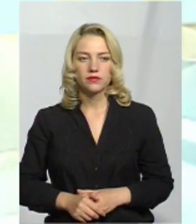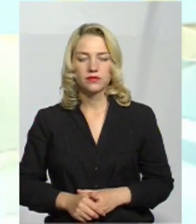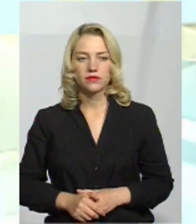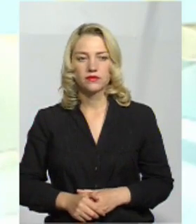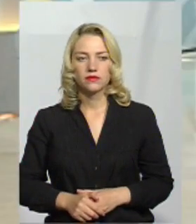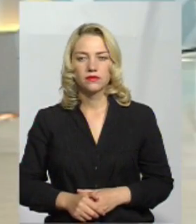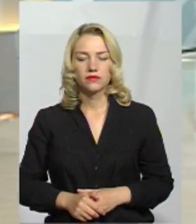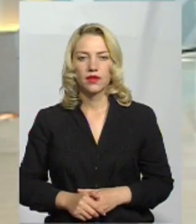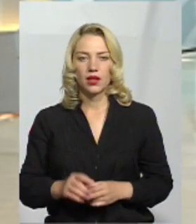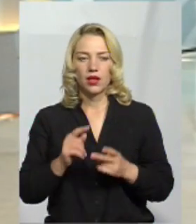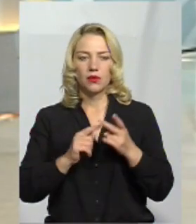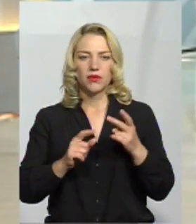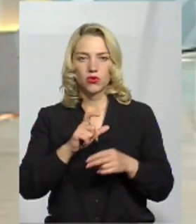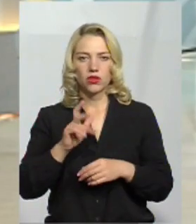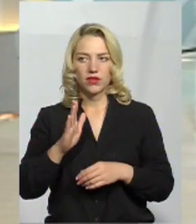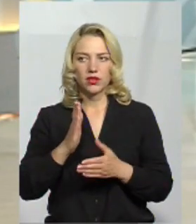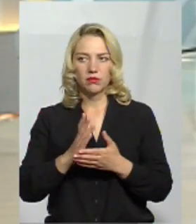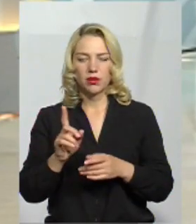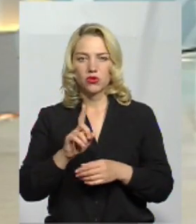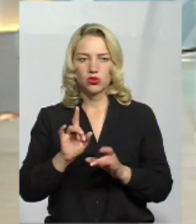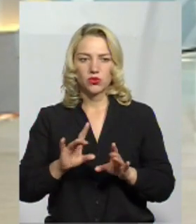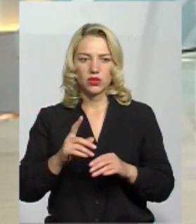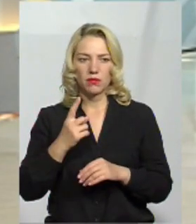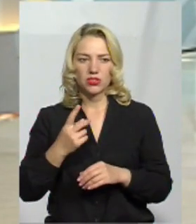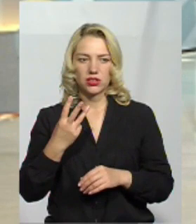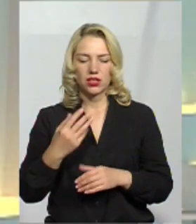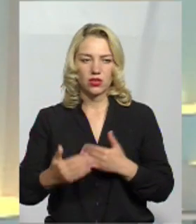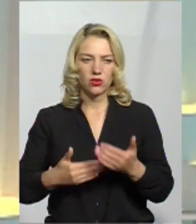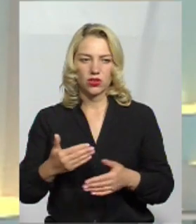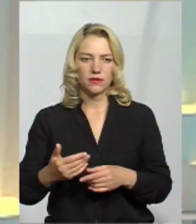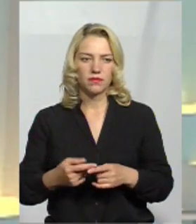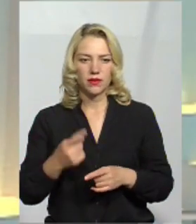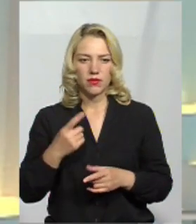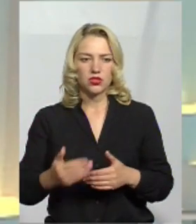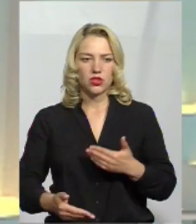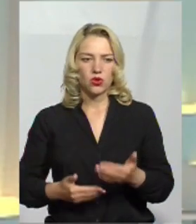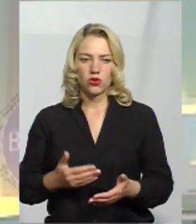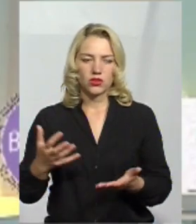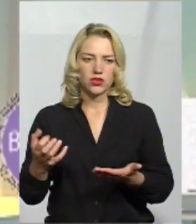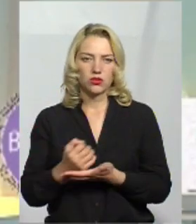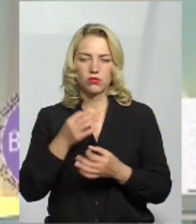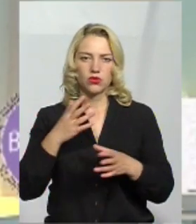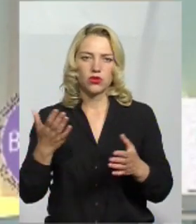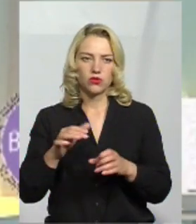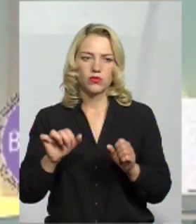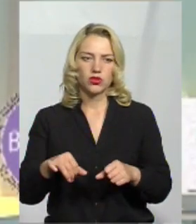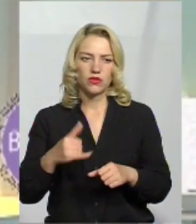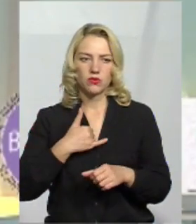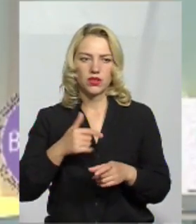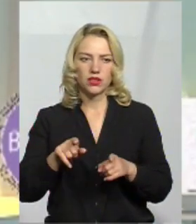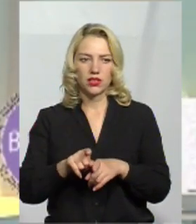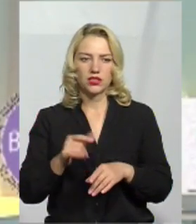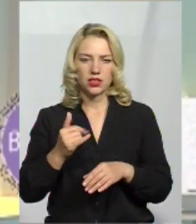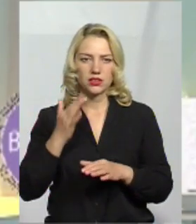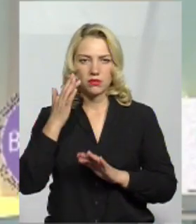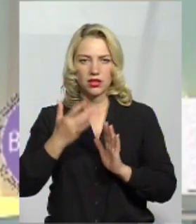Отож, півтори хвилини маєте для того, щоб укреслити перші три кроки. Перший крок. Знайду будь-яку можливість, а в мене зараз